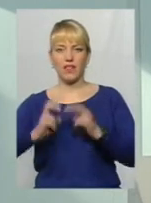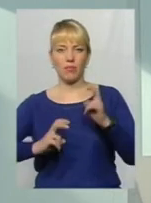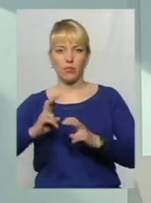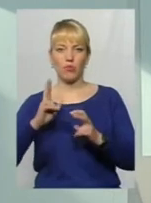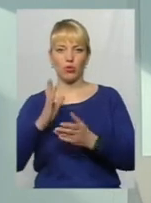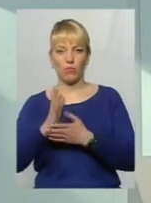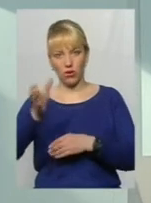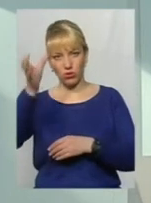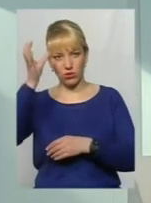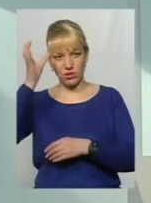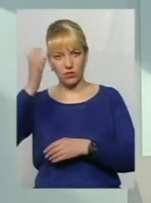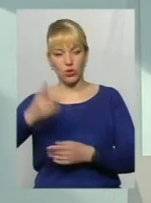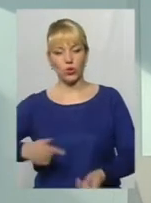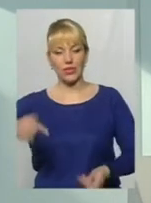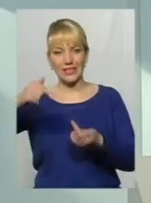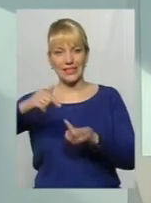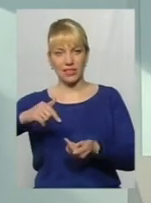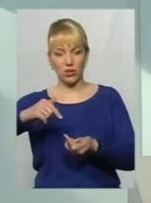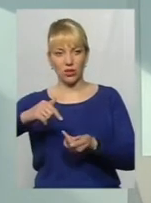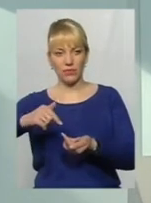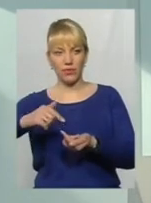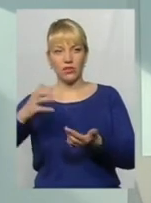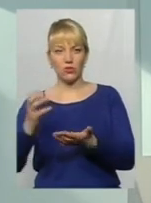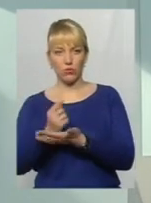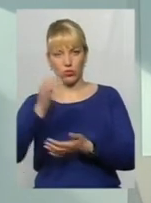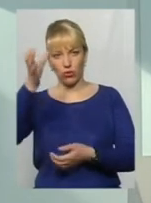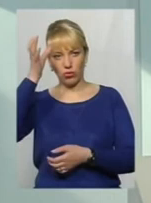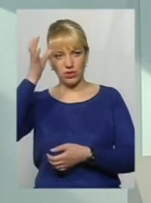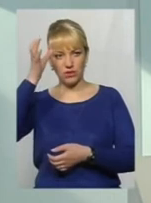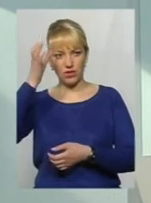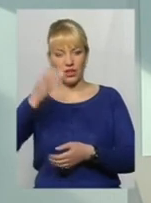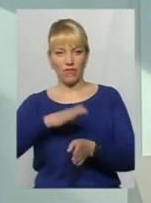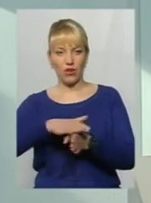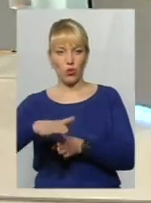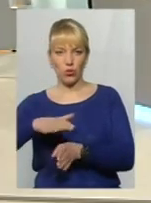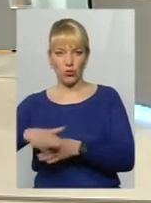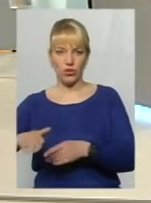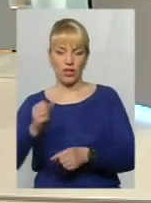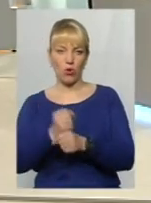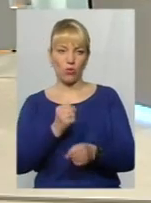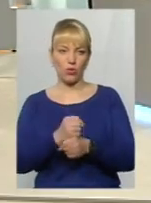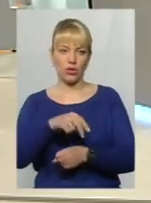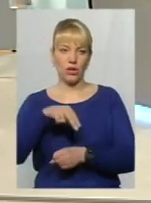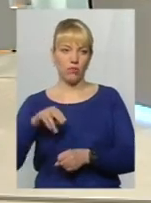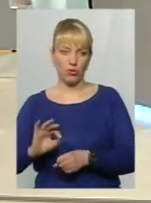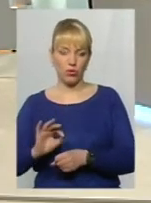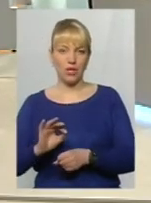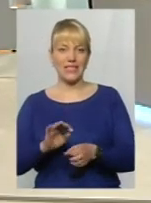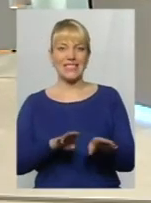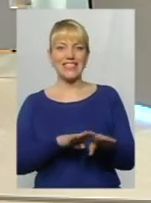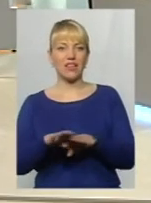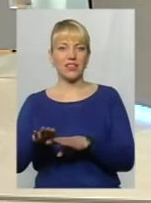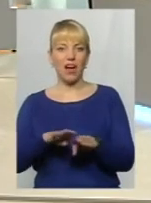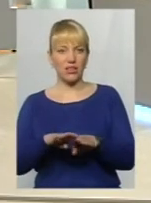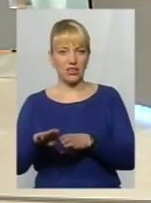відповідну освіту. І згідно з добутою освіти виконуються роботи по стандартам,